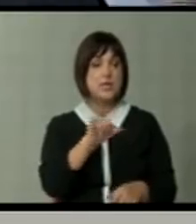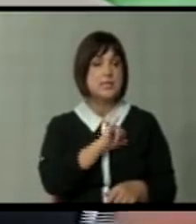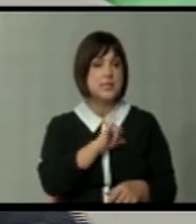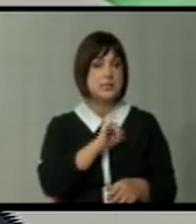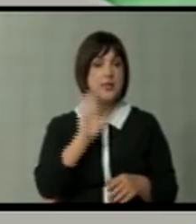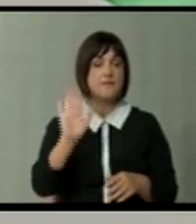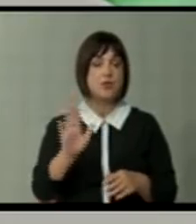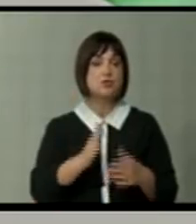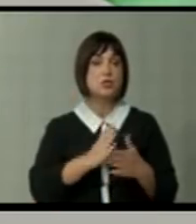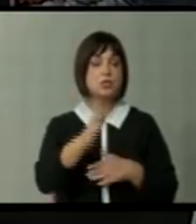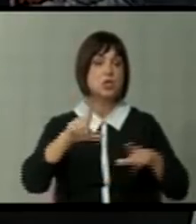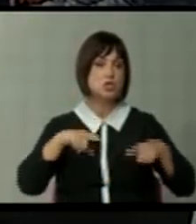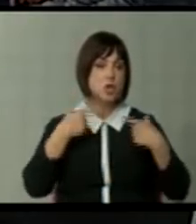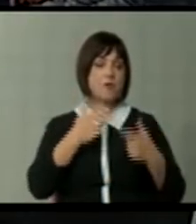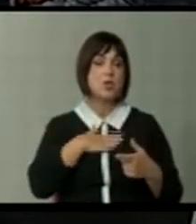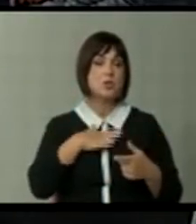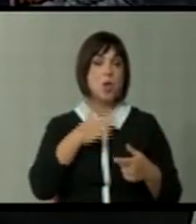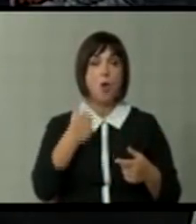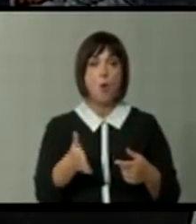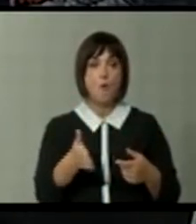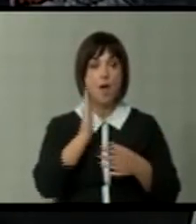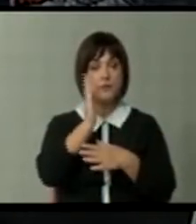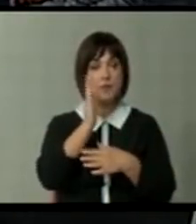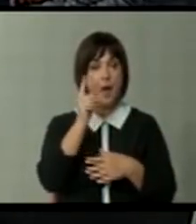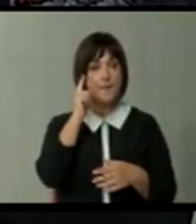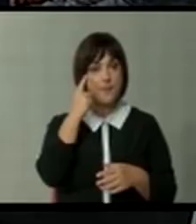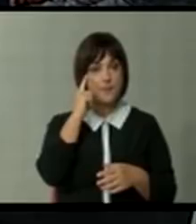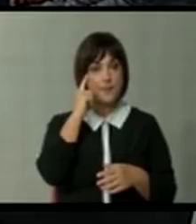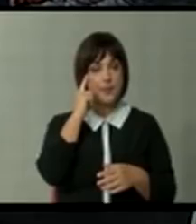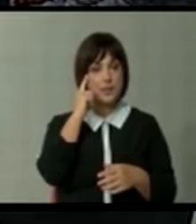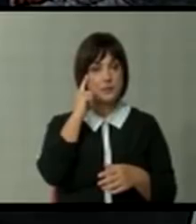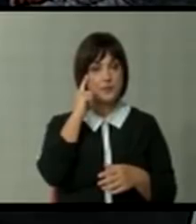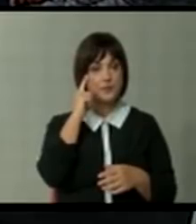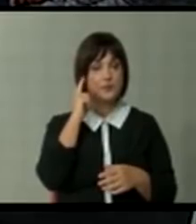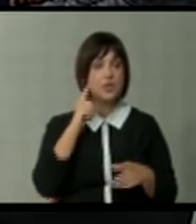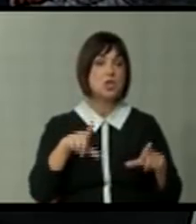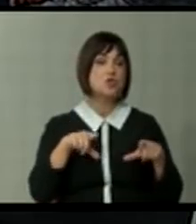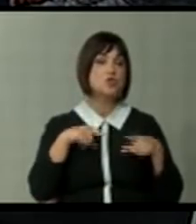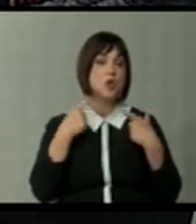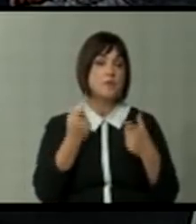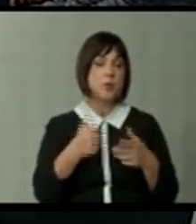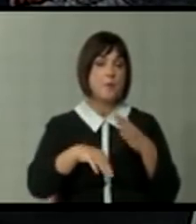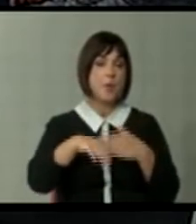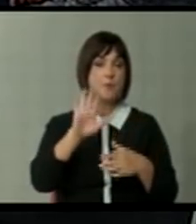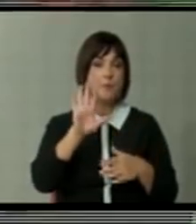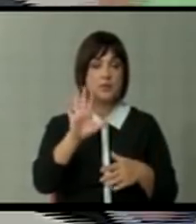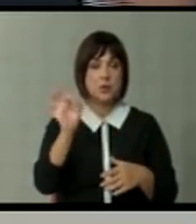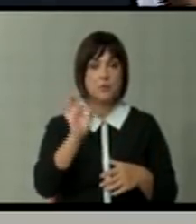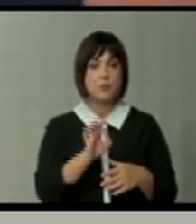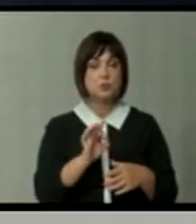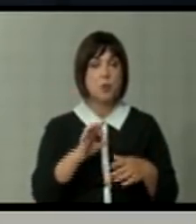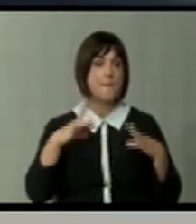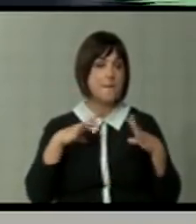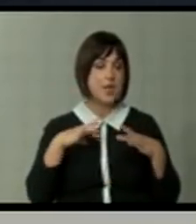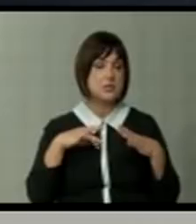вашите едни живота и ние од таа еднина, предпоставам, ќе живееме со малку поголиме, но 5% пензији,